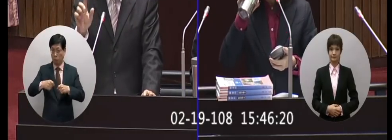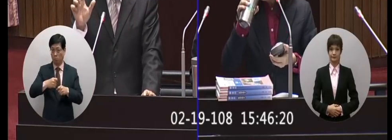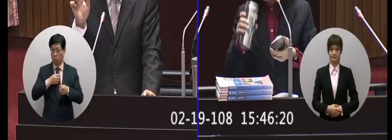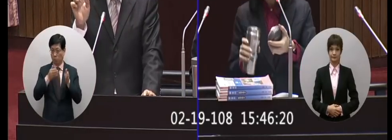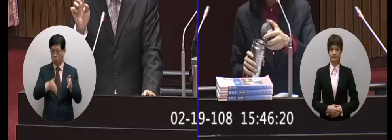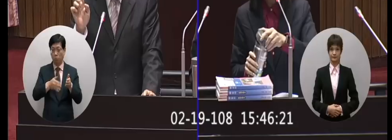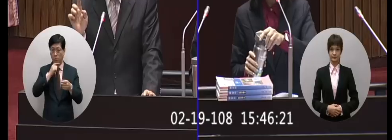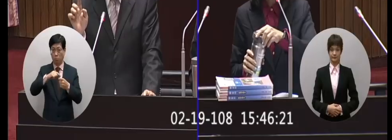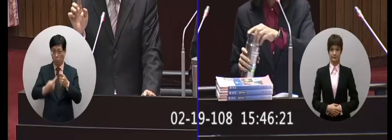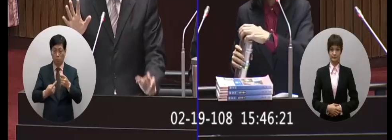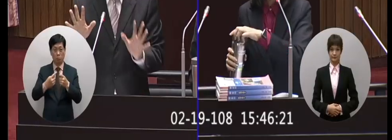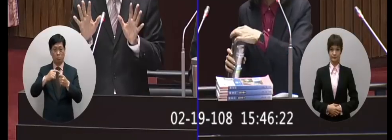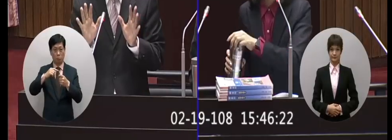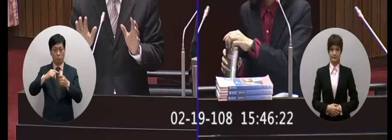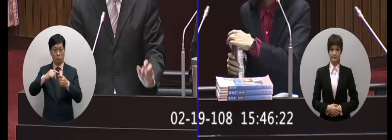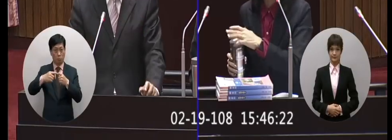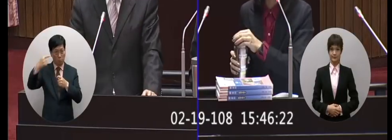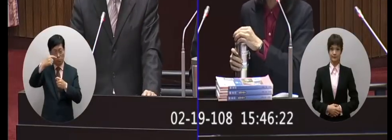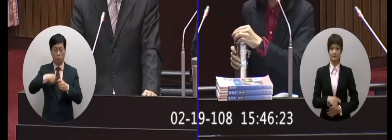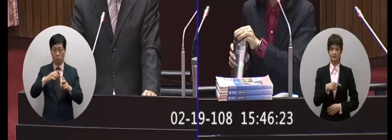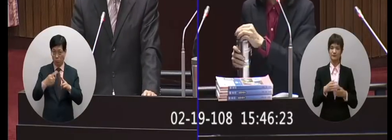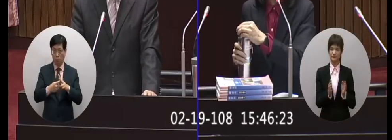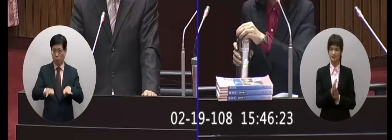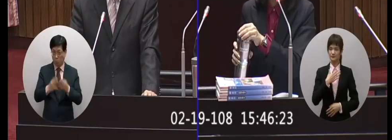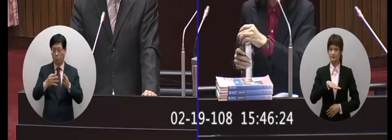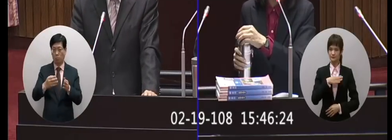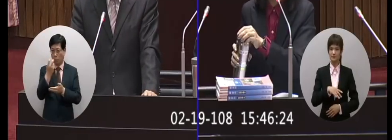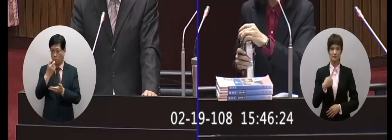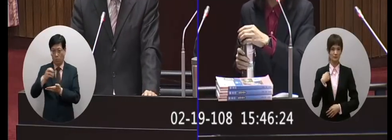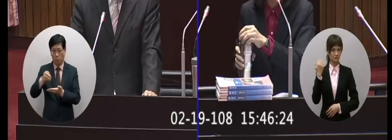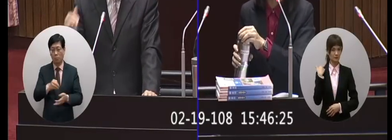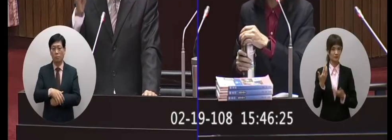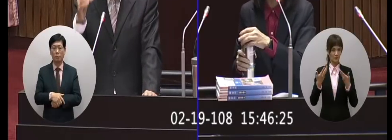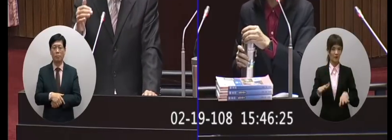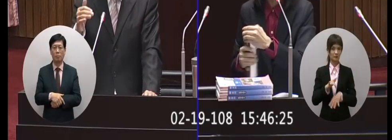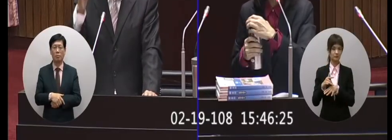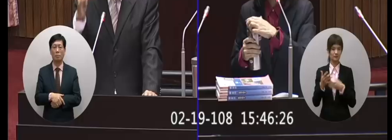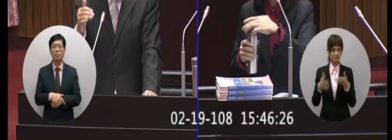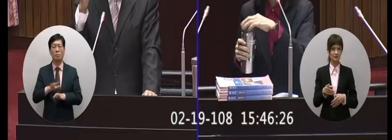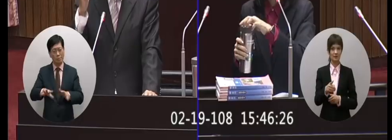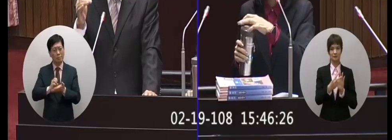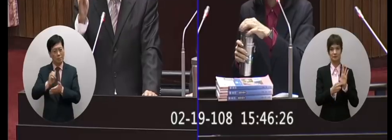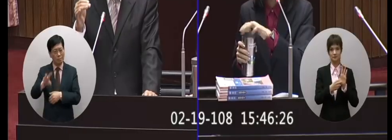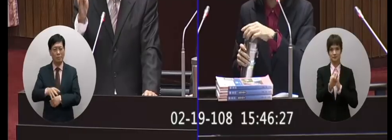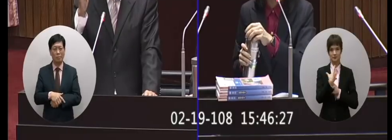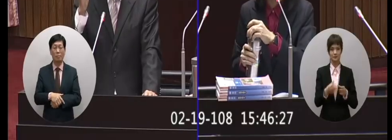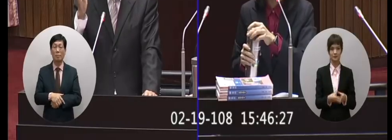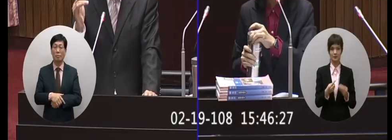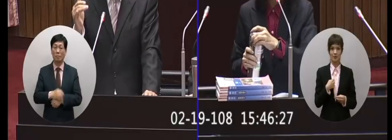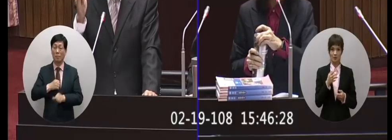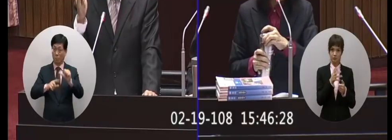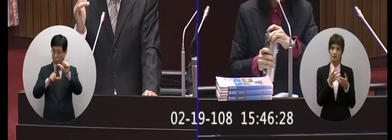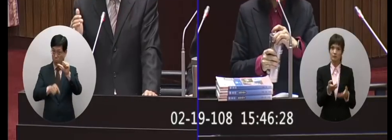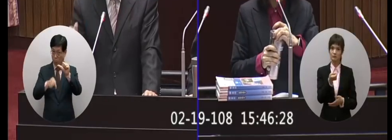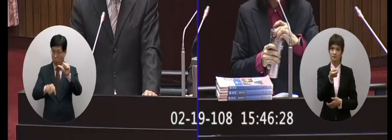小一國一高一送審所以在這樣的方我都知道我當過教育局長所以你不用跟我講所以報告現在就是以五月